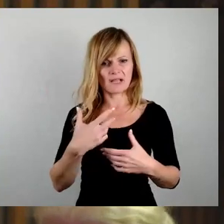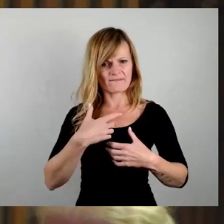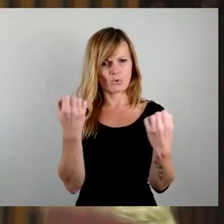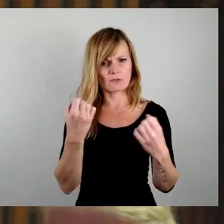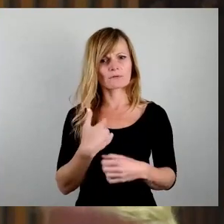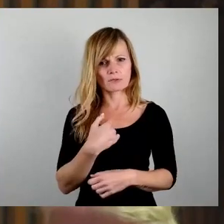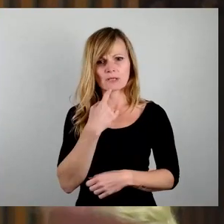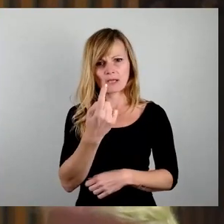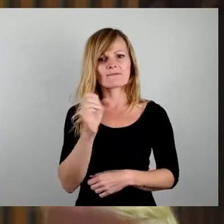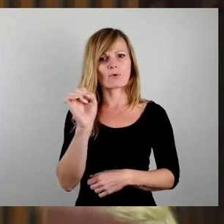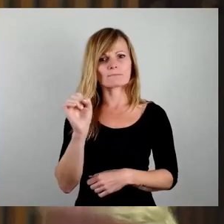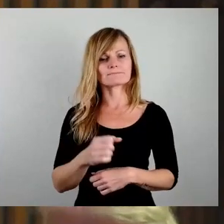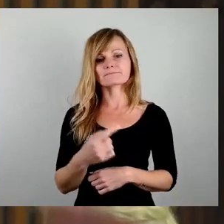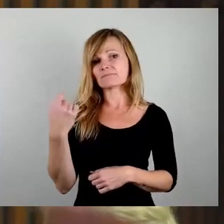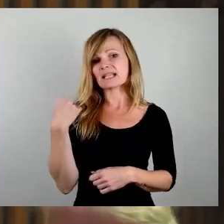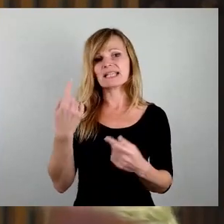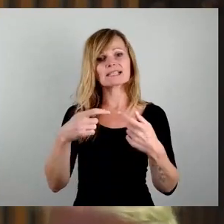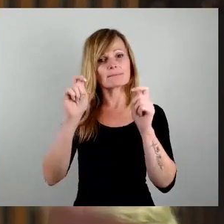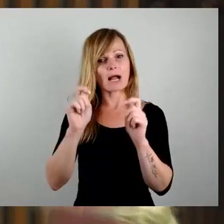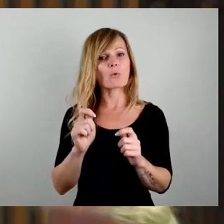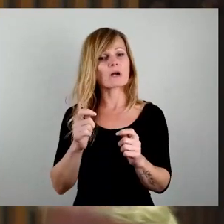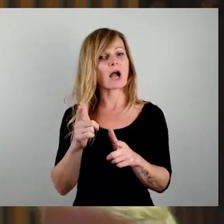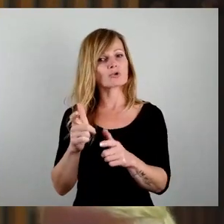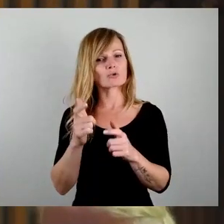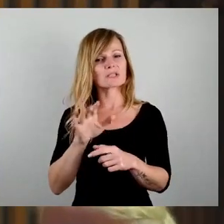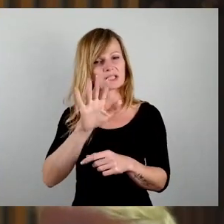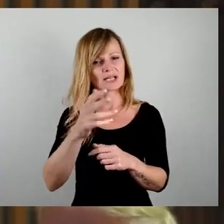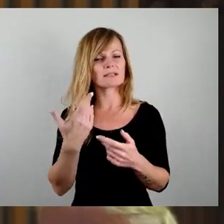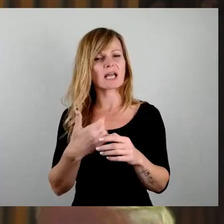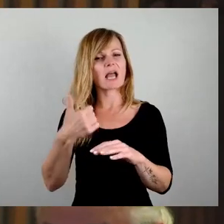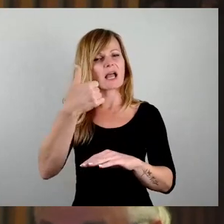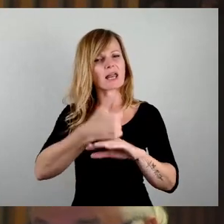Im letzten Bauausschuss habe ich Ihren Amtsleiter Wirtschaftsförderung, ich glaube Herr Ritschel,